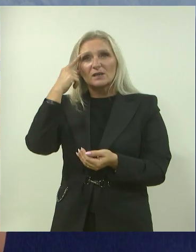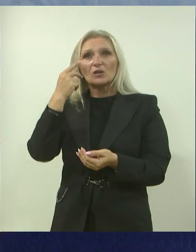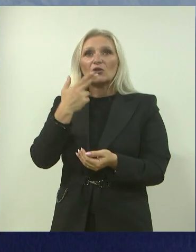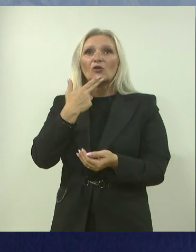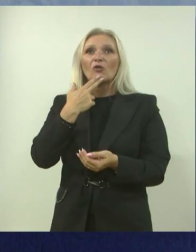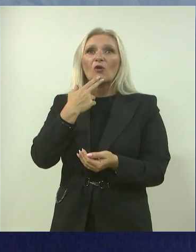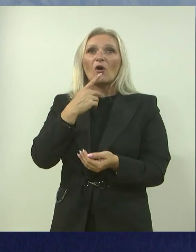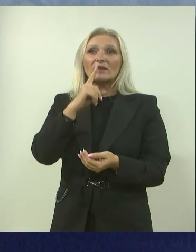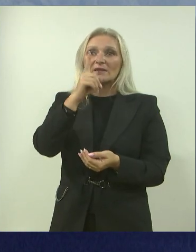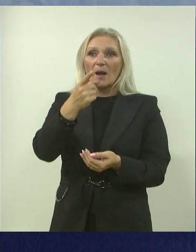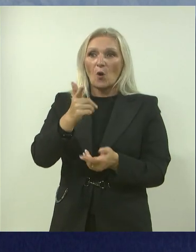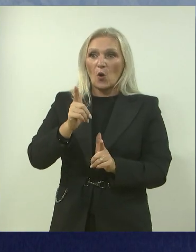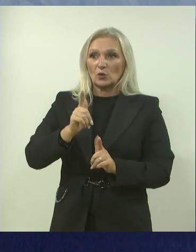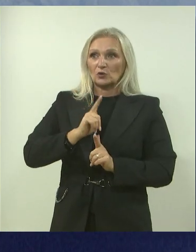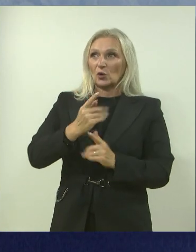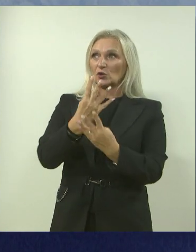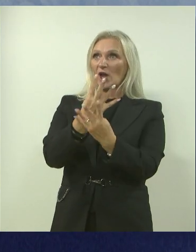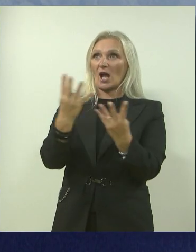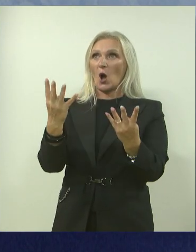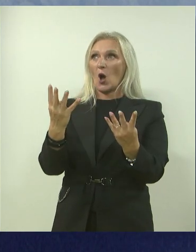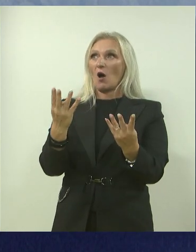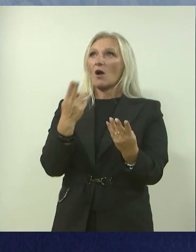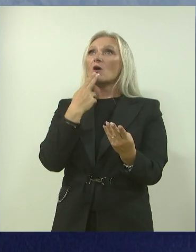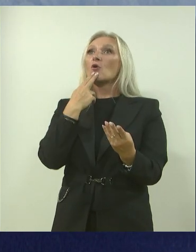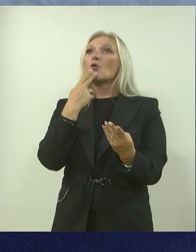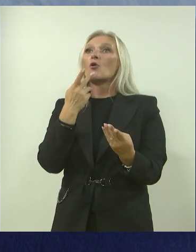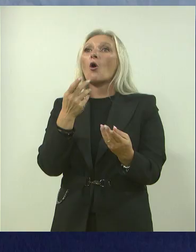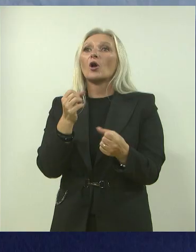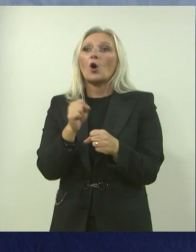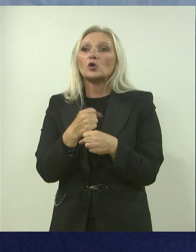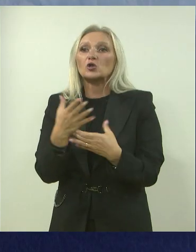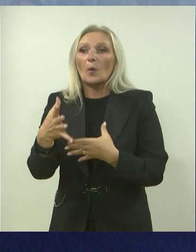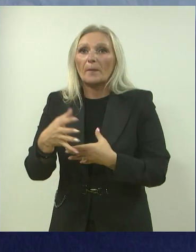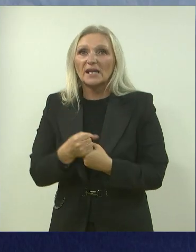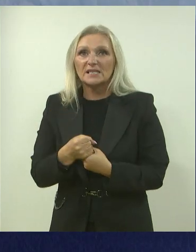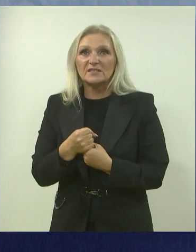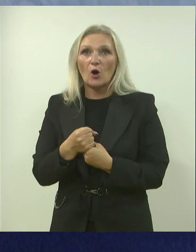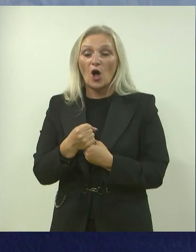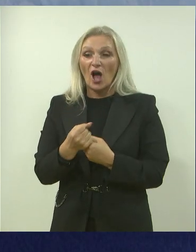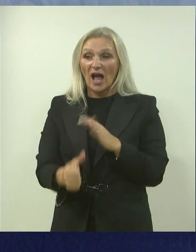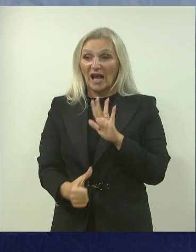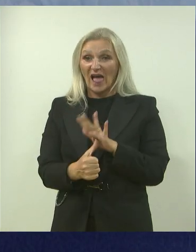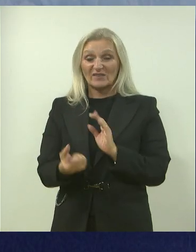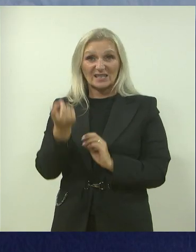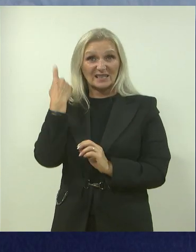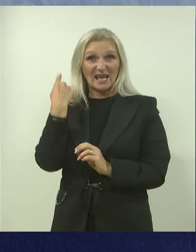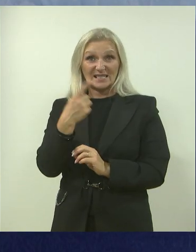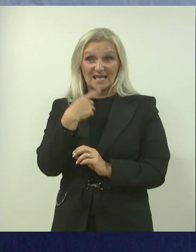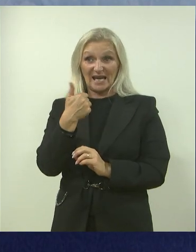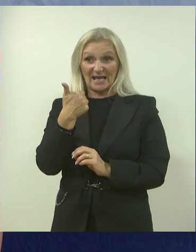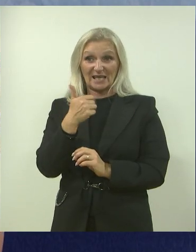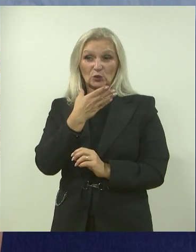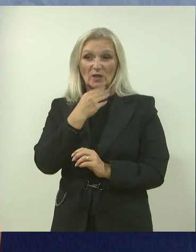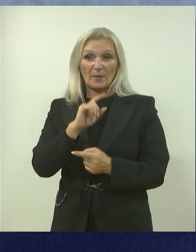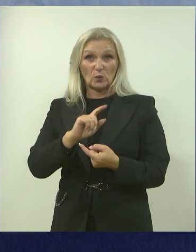vas očekao, znači, nije stvar samo dočeka stvari, a ko je to gostopristovilo, zamjenica glavnog tajenika je tada rekla jednu, predivnu stvar,